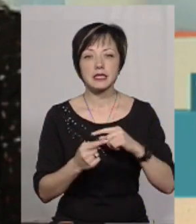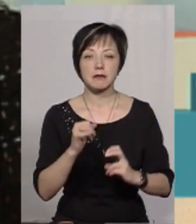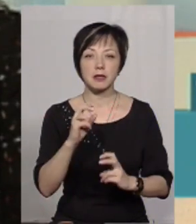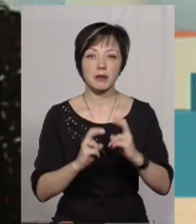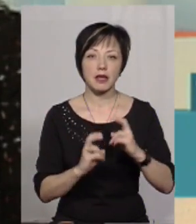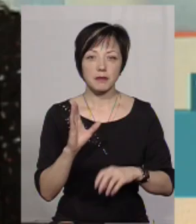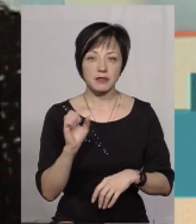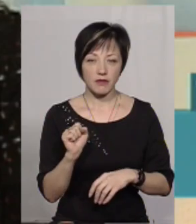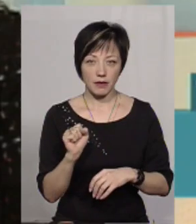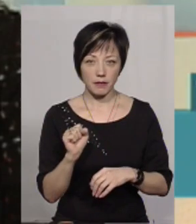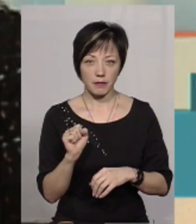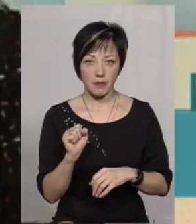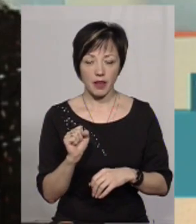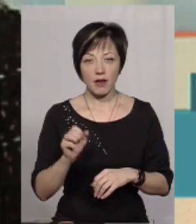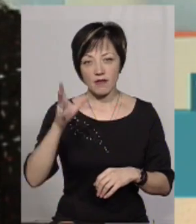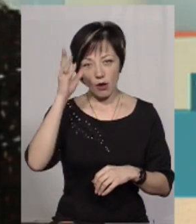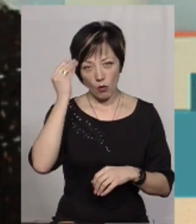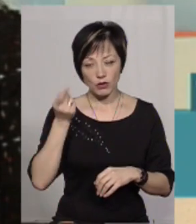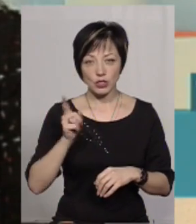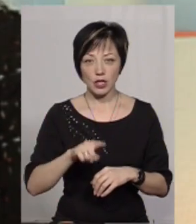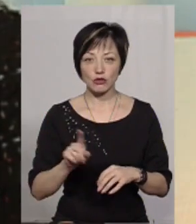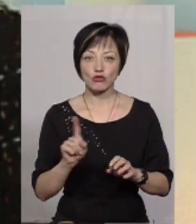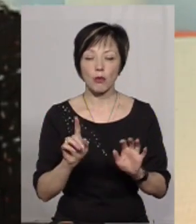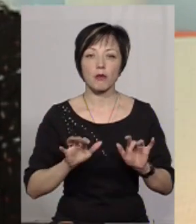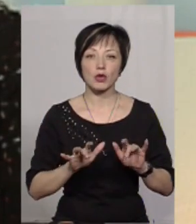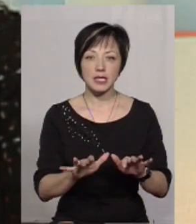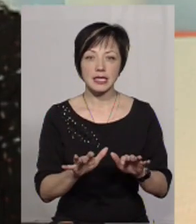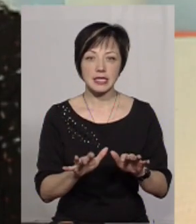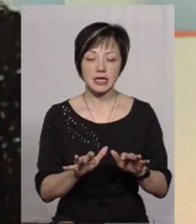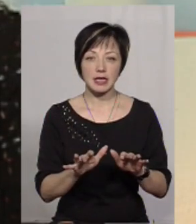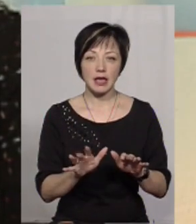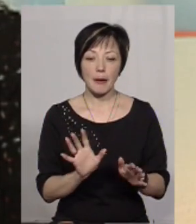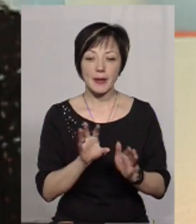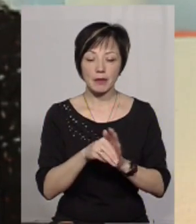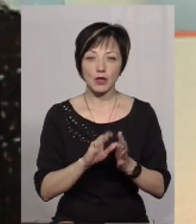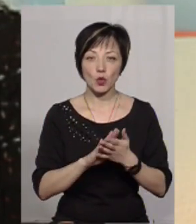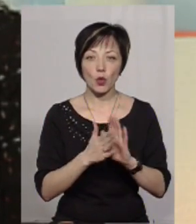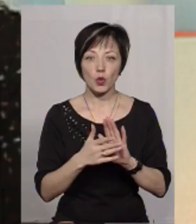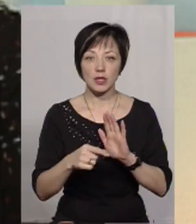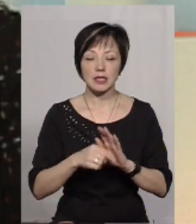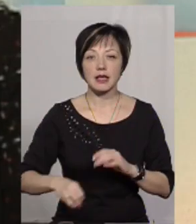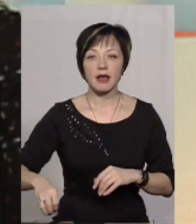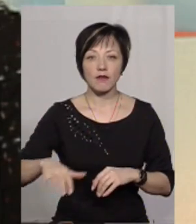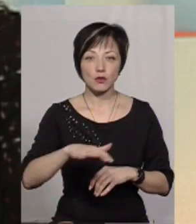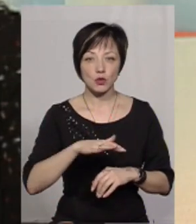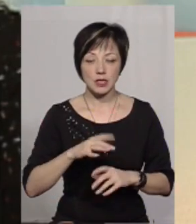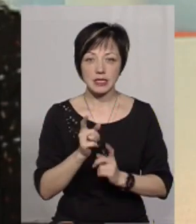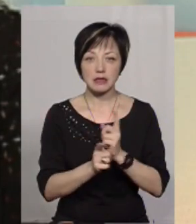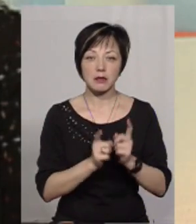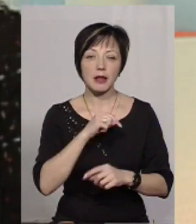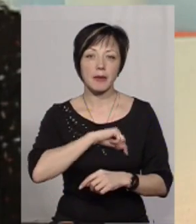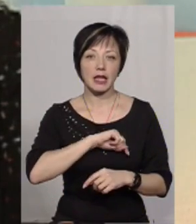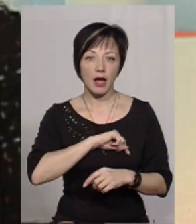підприємства, вони, враховуючи те, що процес імплементації угоди з Європейським Союзом, зміни